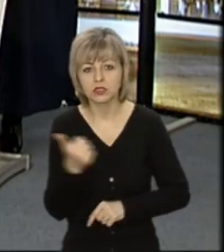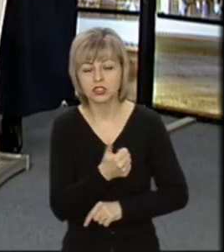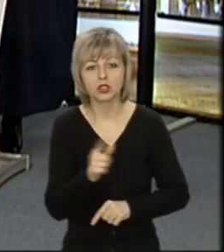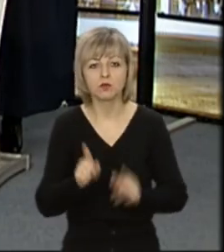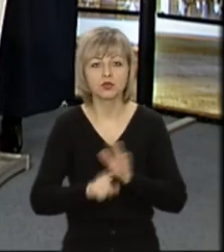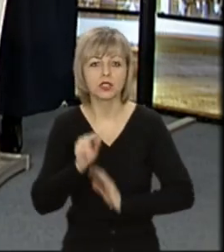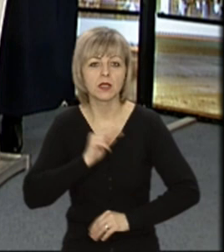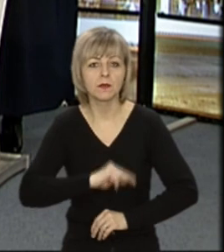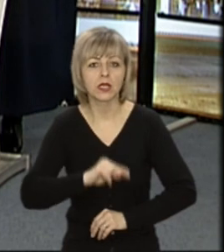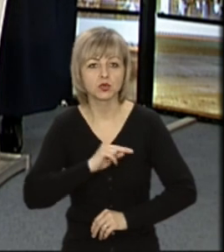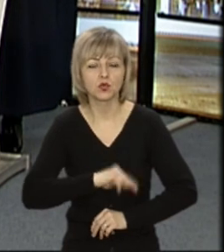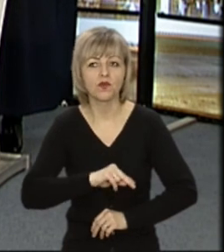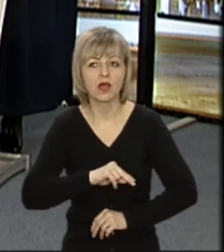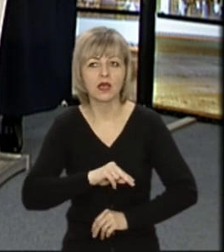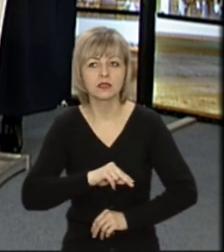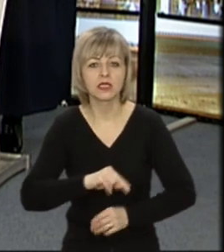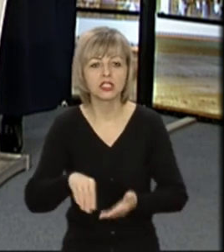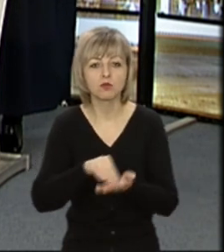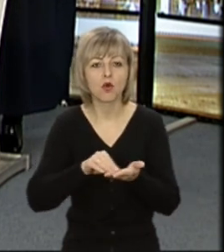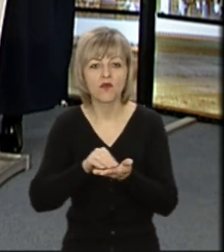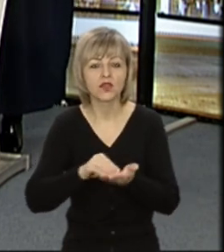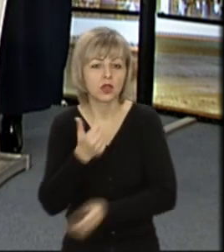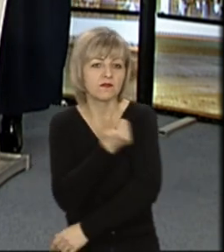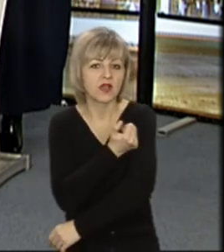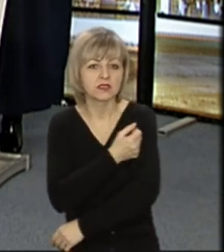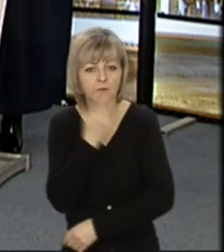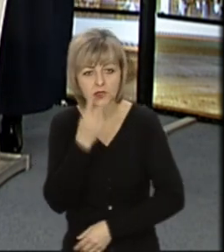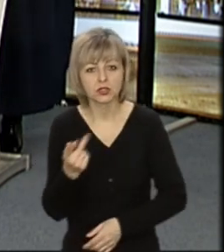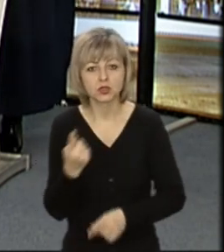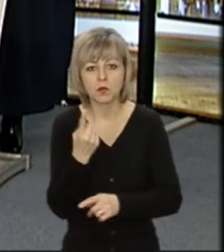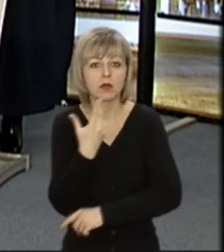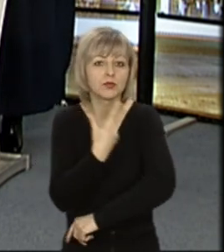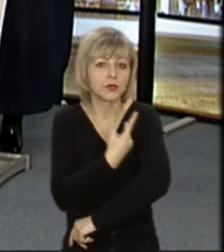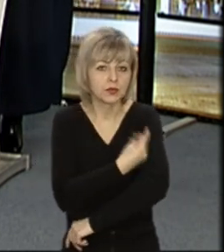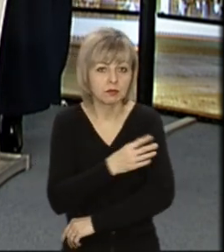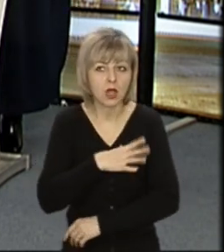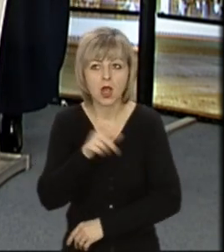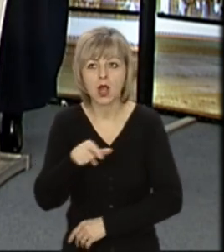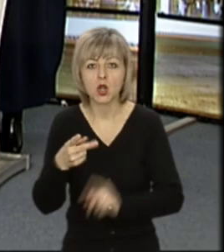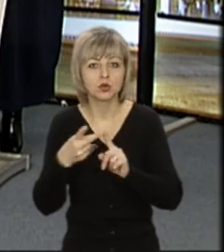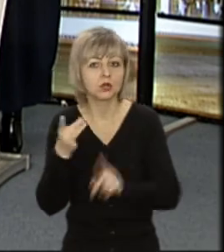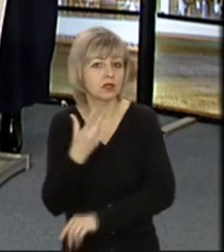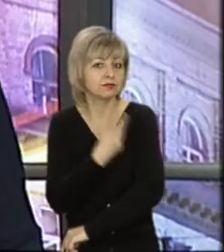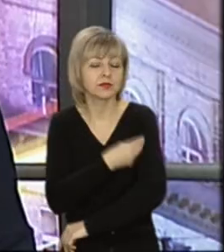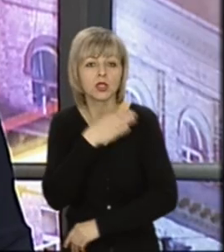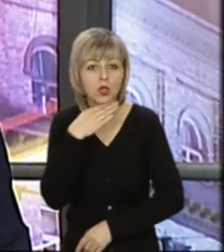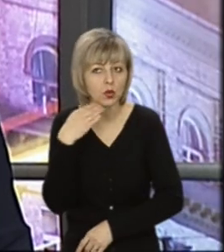ми почали працювати надто з повторним вакцинанням. Ми бачили, що перша доза була введені, а люди не хочуть йти на другу.